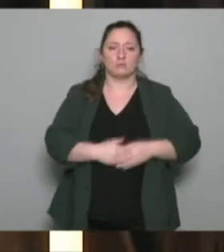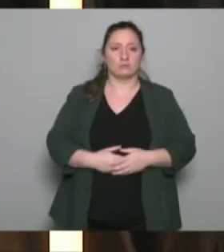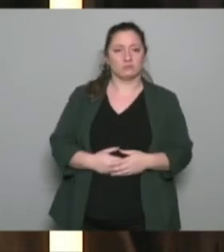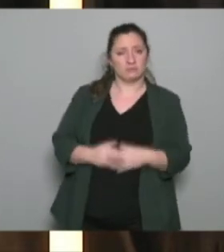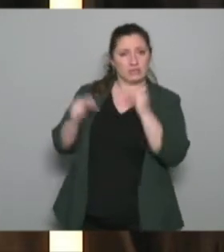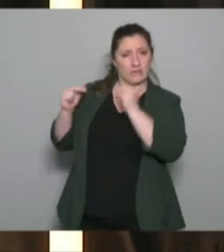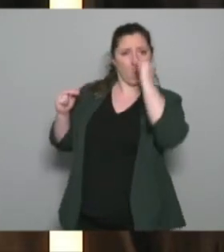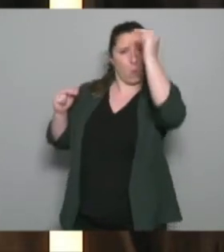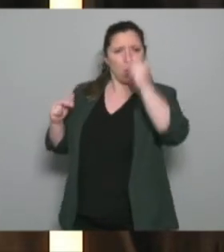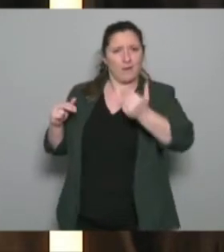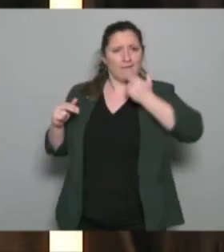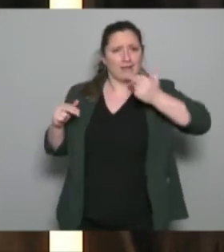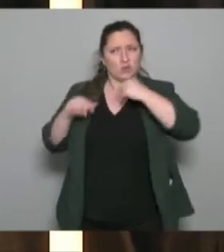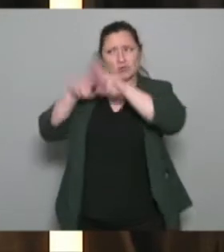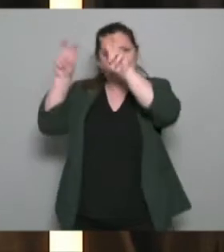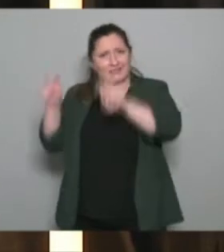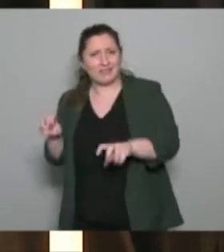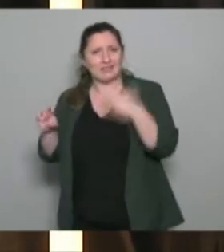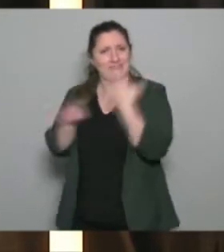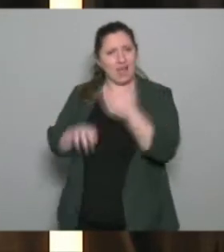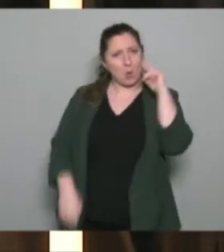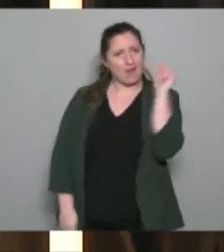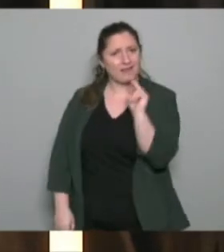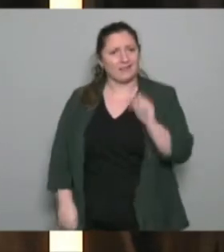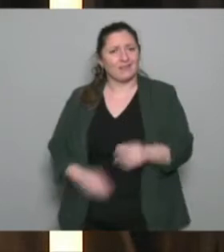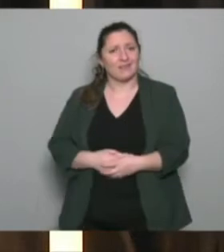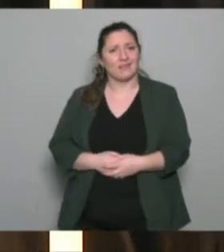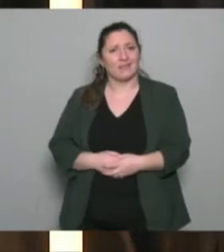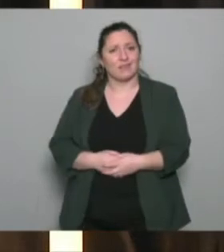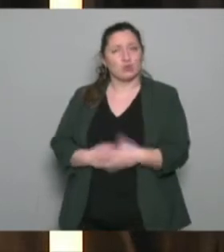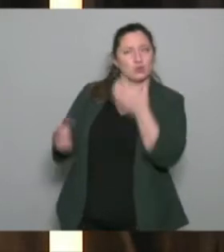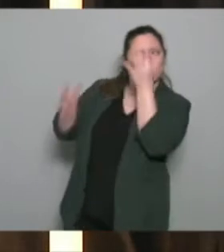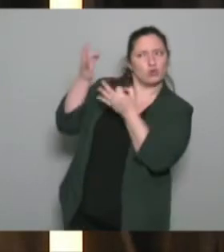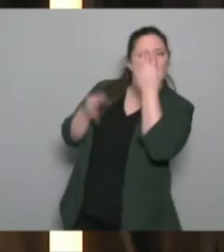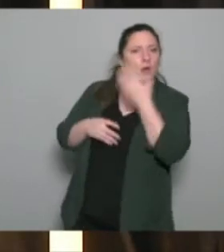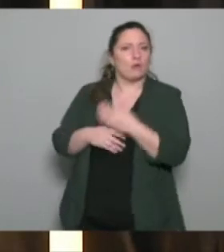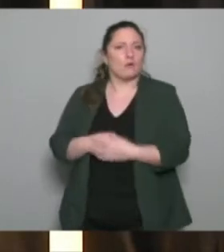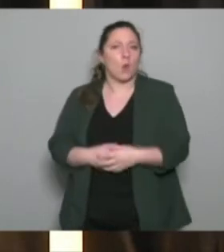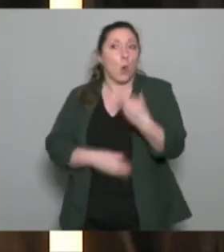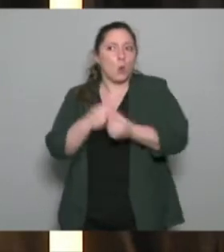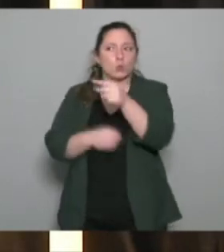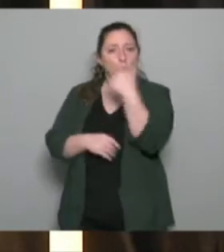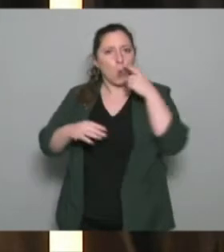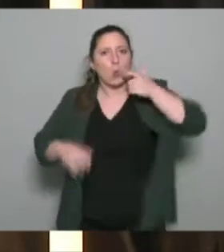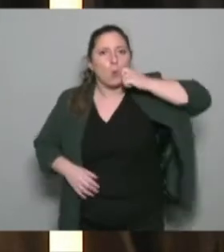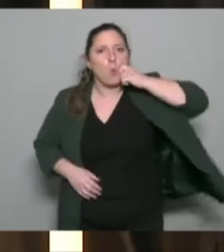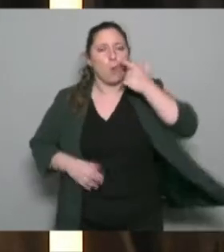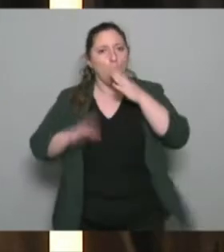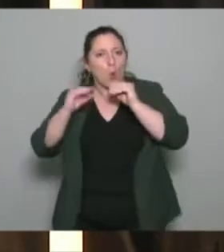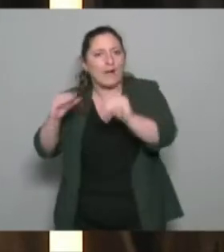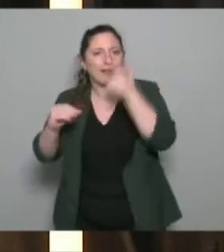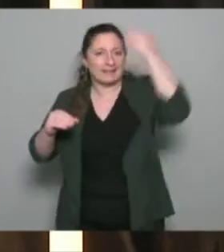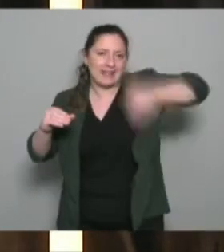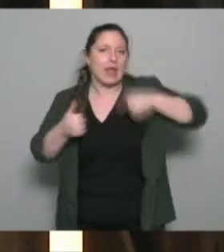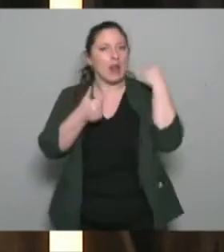? Est-ce que c'est ça qu'ils regardent ? Est-ce qu'ils regardent ? Il sait faire. Est-ce que parce qu'on est qualifié, on est